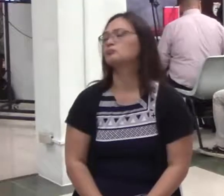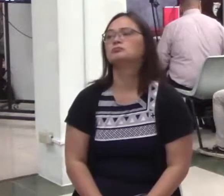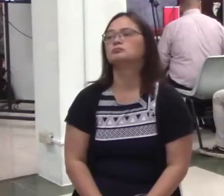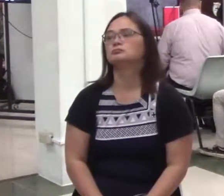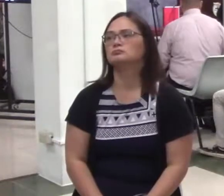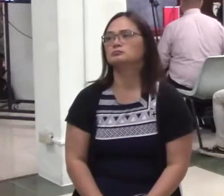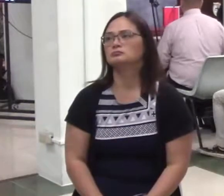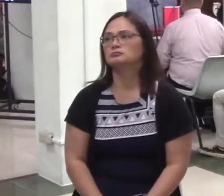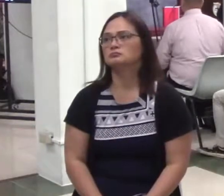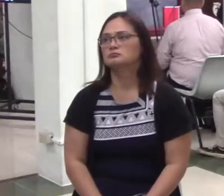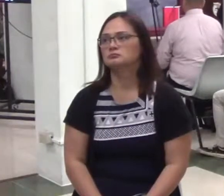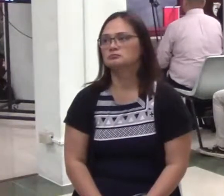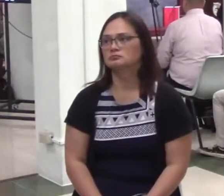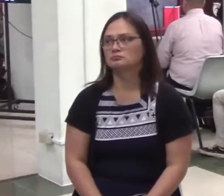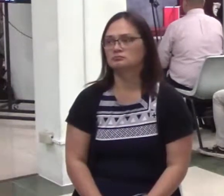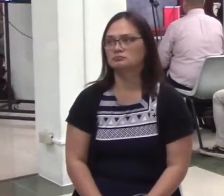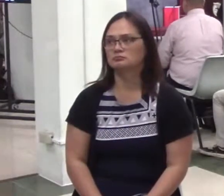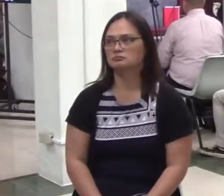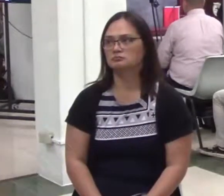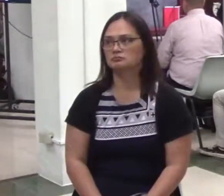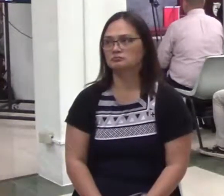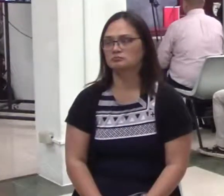he gives according to his riches.